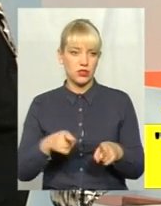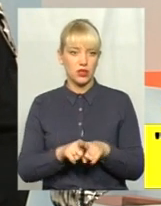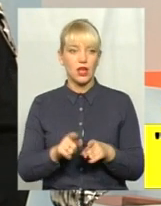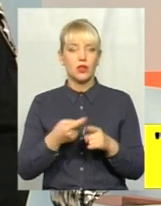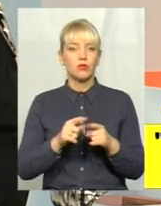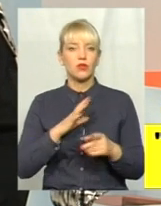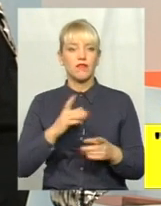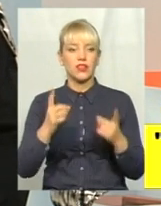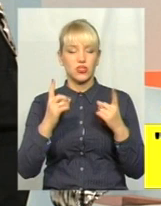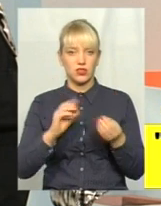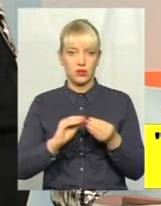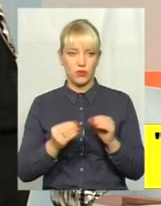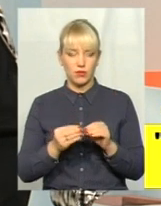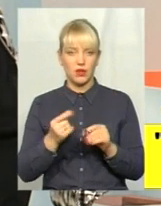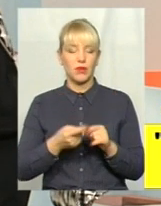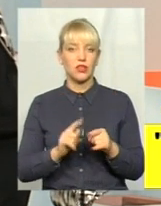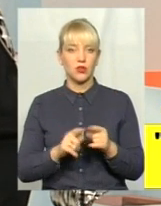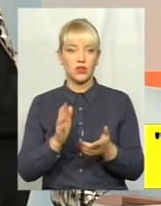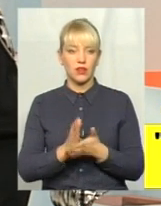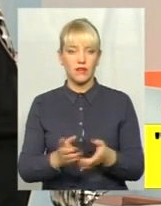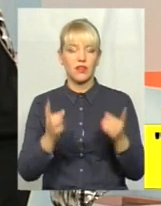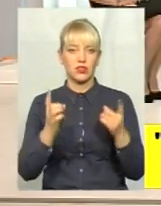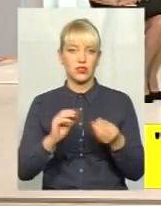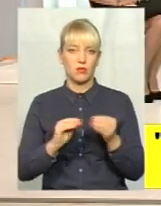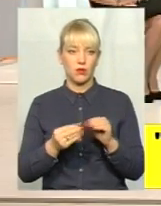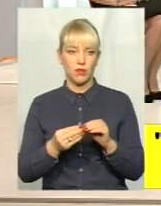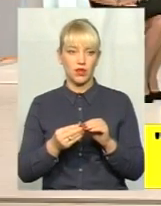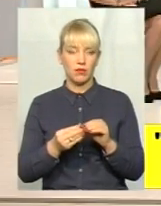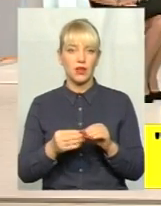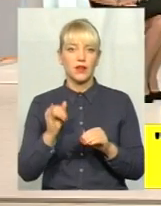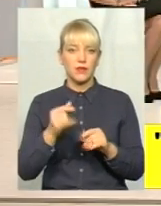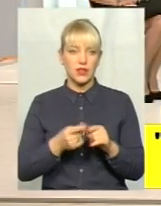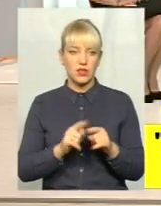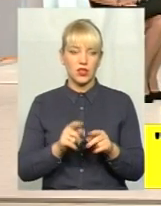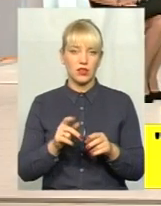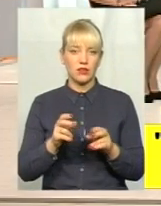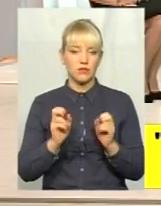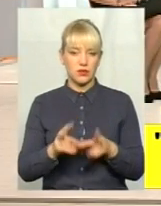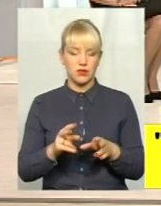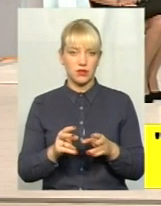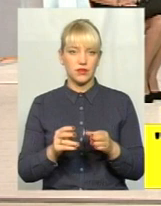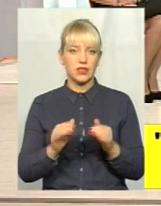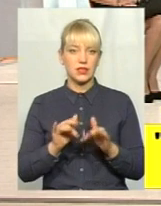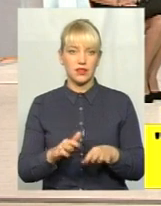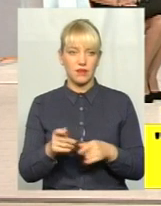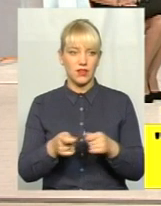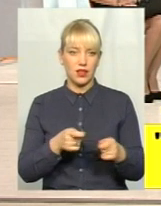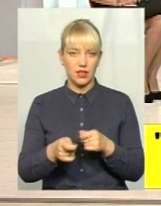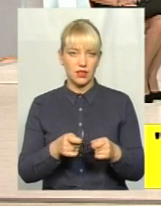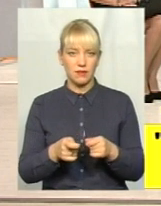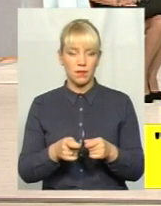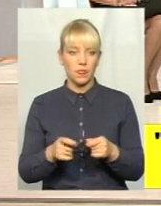величезна проблема, і то є величезна проблема, і то є дуже необачні дії влади, що